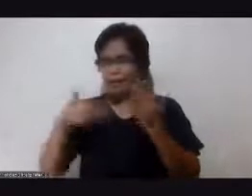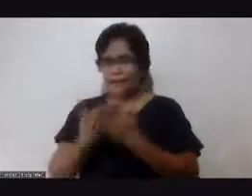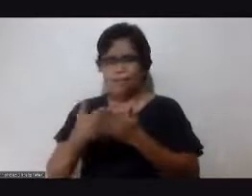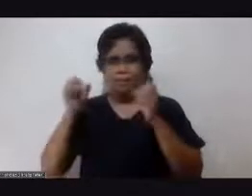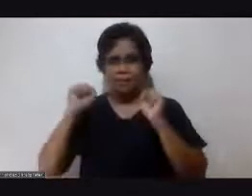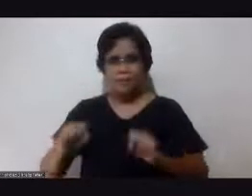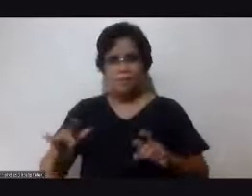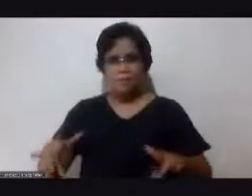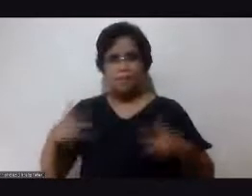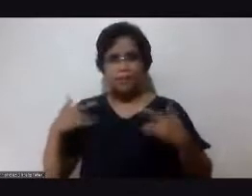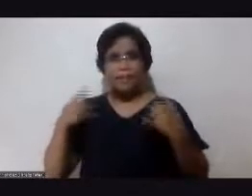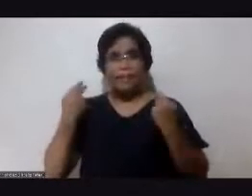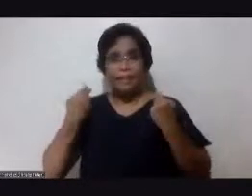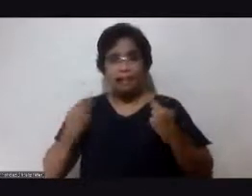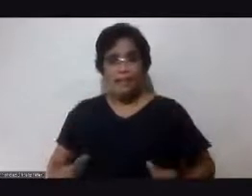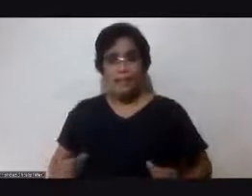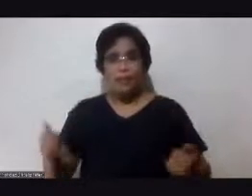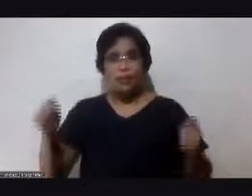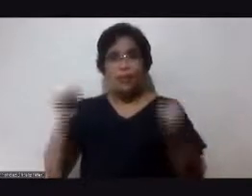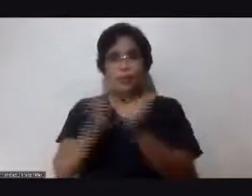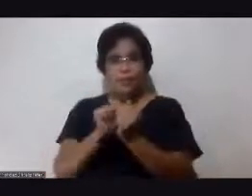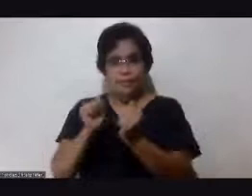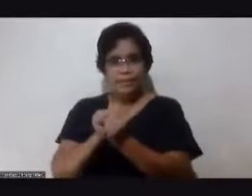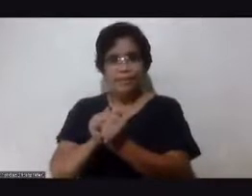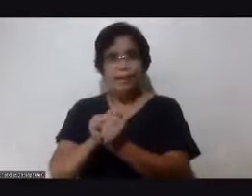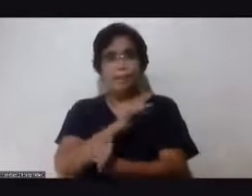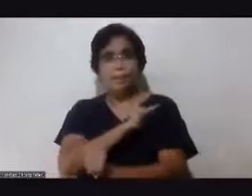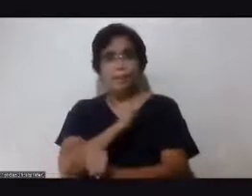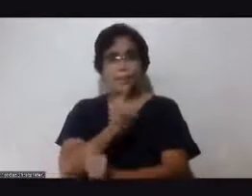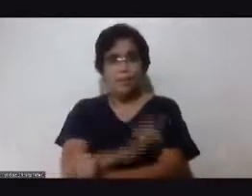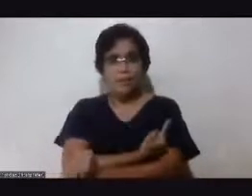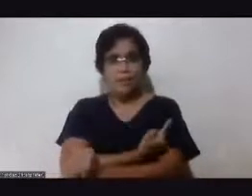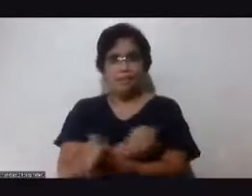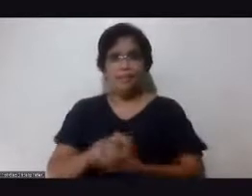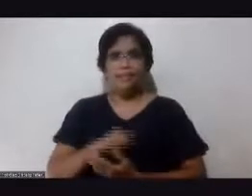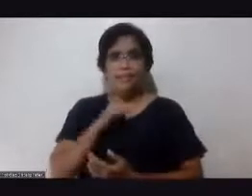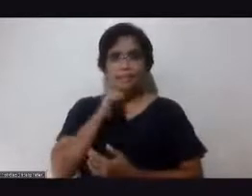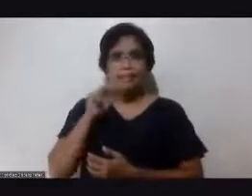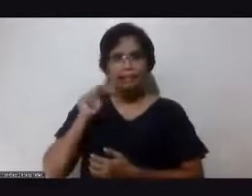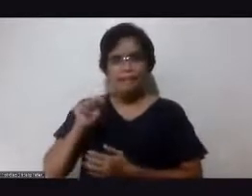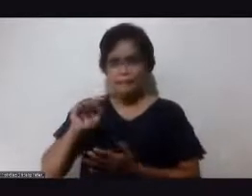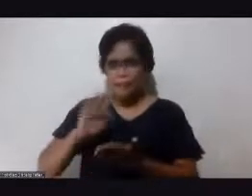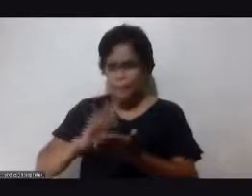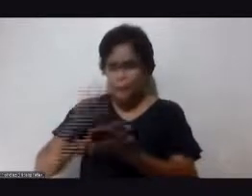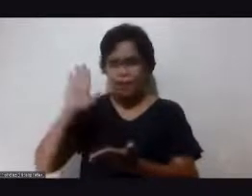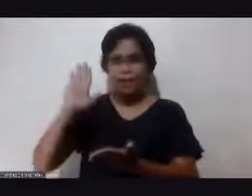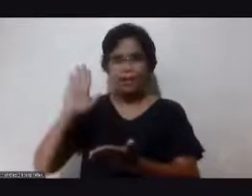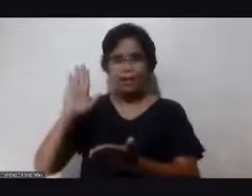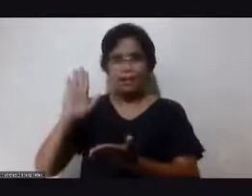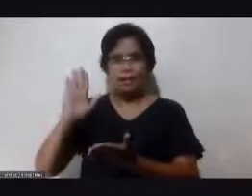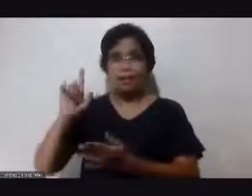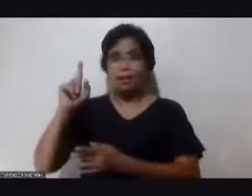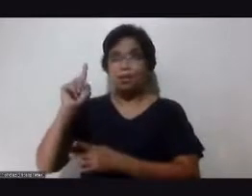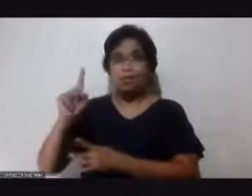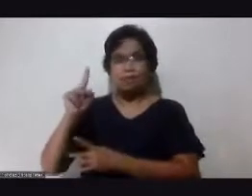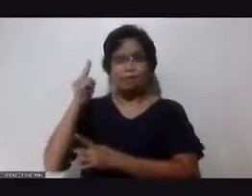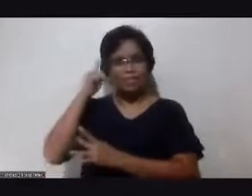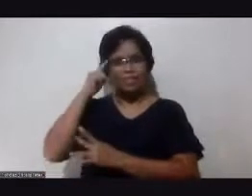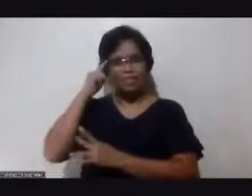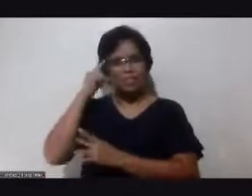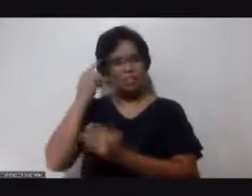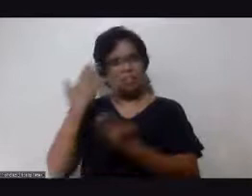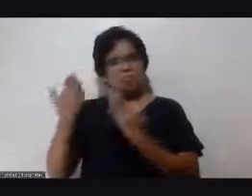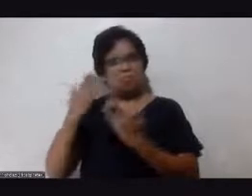it's within our power hindi kailangan siya maging mahal yan yung isang iniisip nila ay